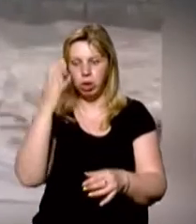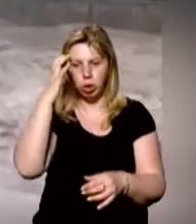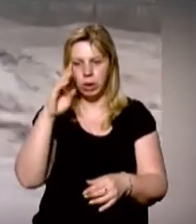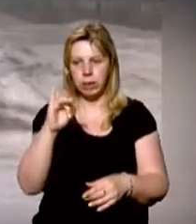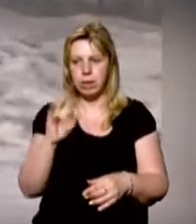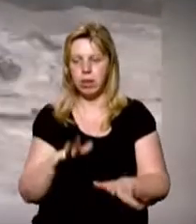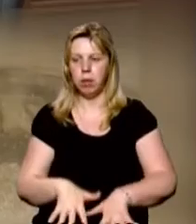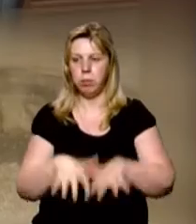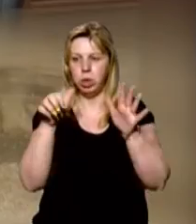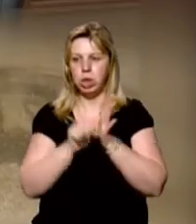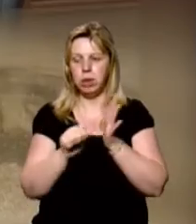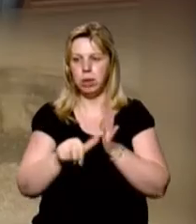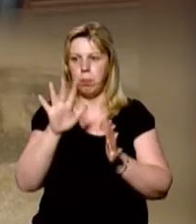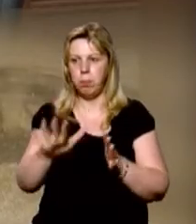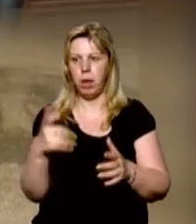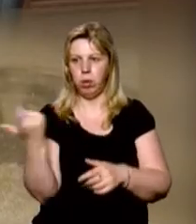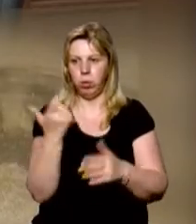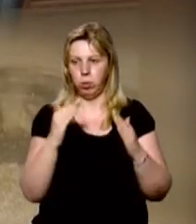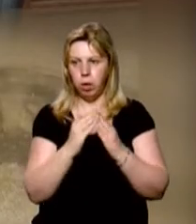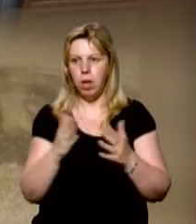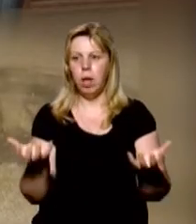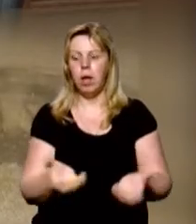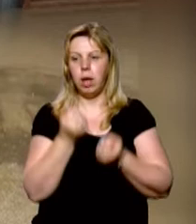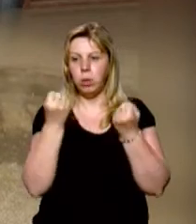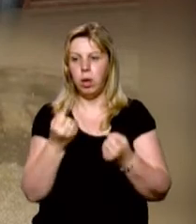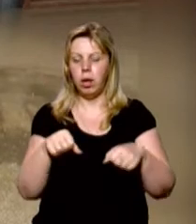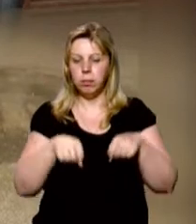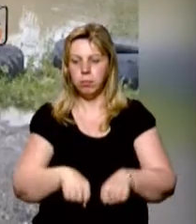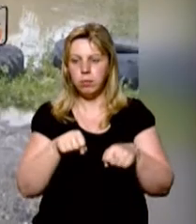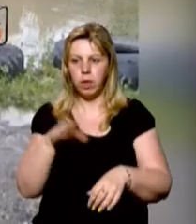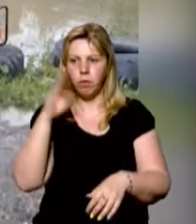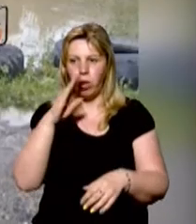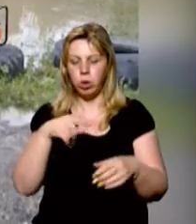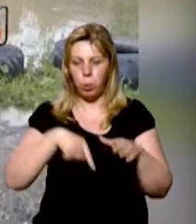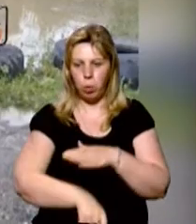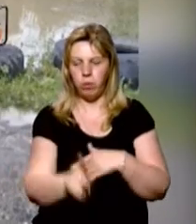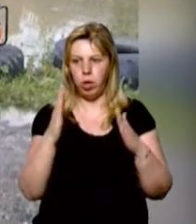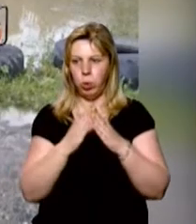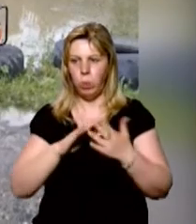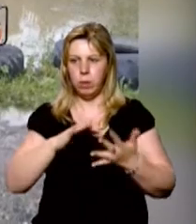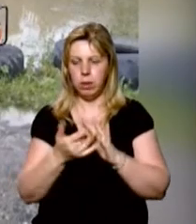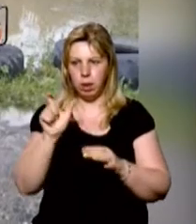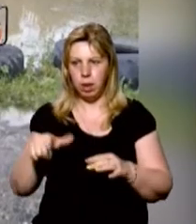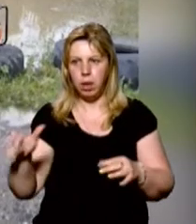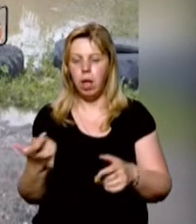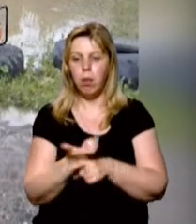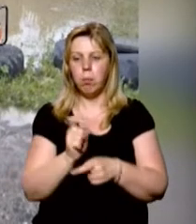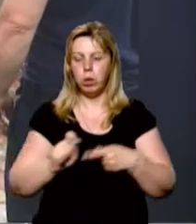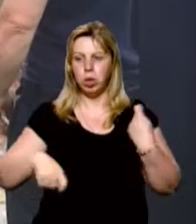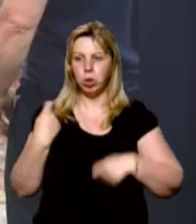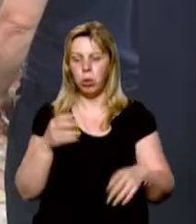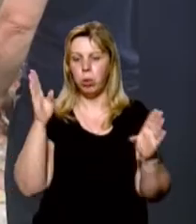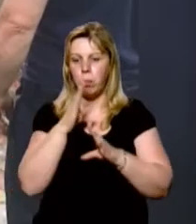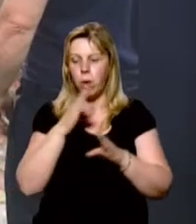берегів та підтопила 65 дворогосподарств. Рятувальники відкачували воду із підвалів та домівок селян. Найбільшої шкоди